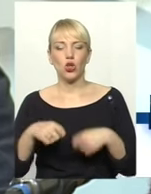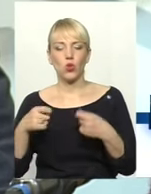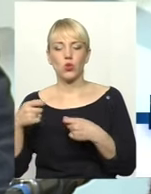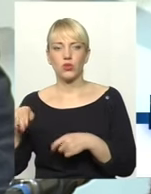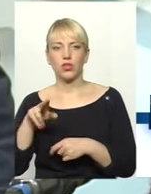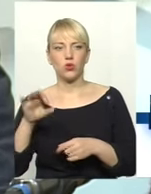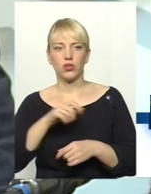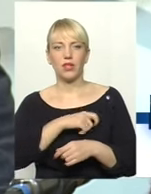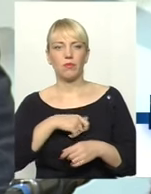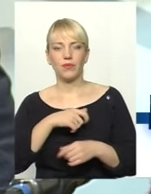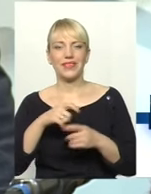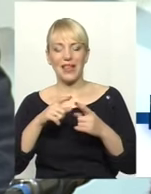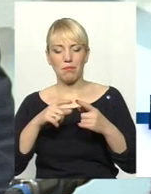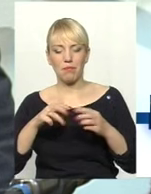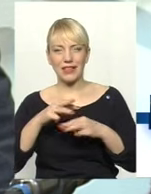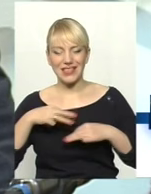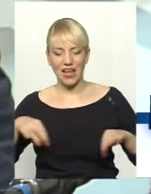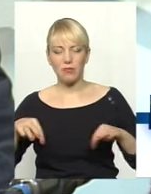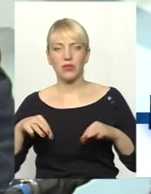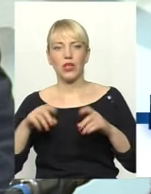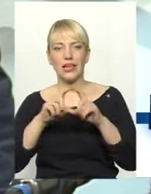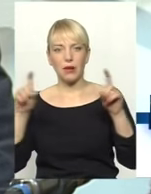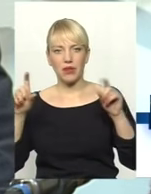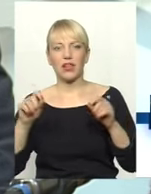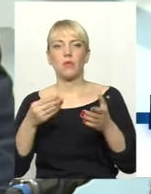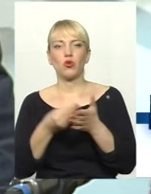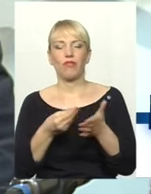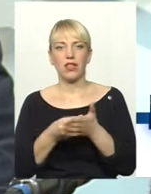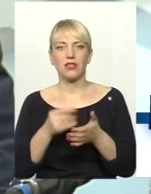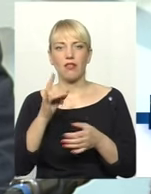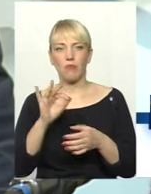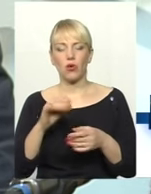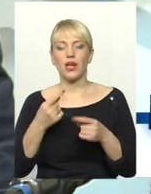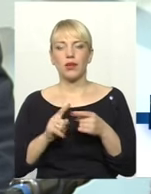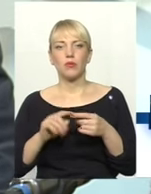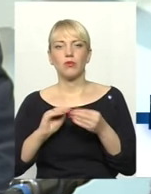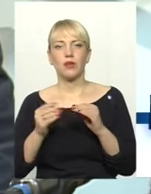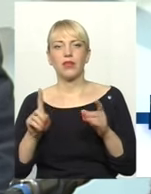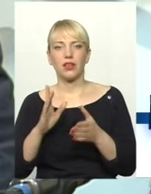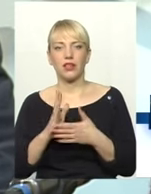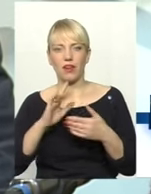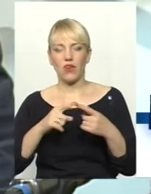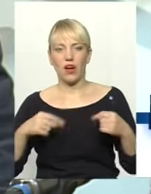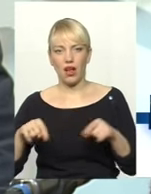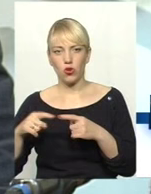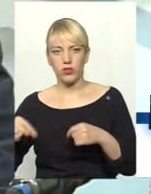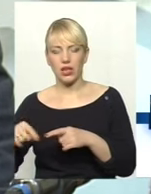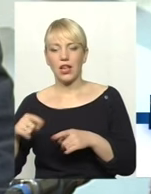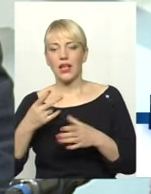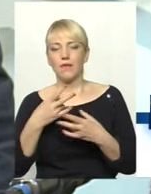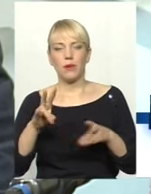до Департаменту фінансів в те, які є проблеми по галузях. Але ми з вами не повинні забувати і про